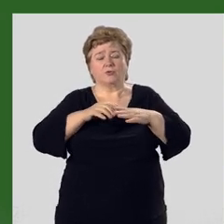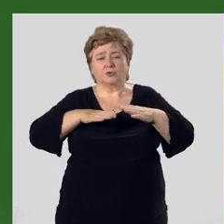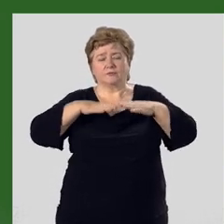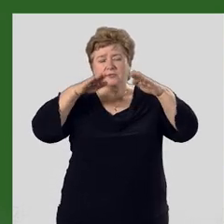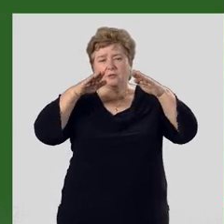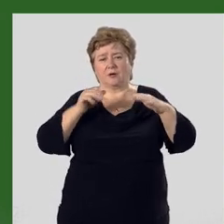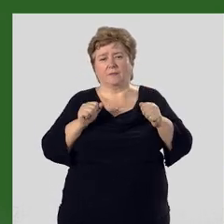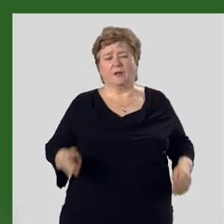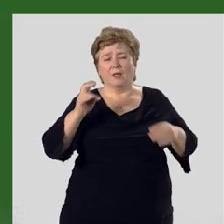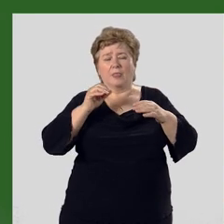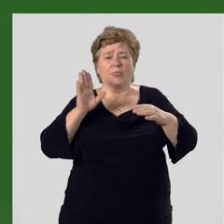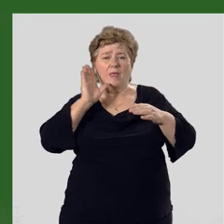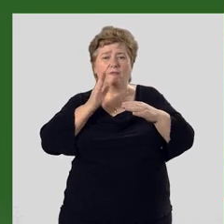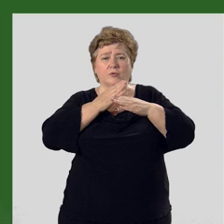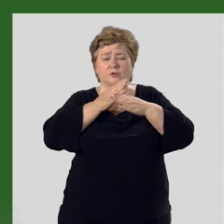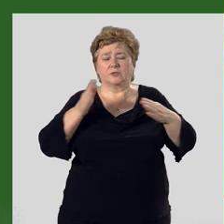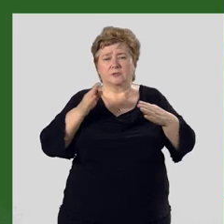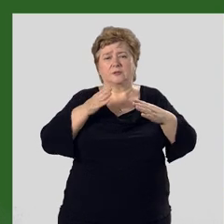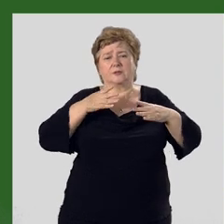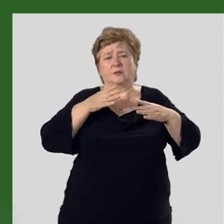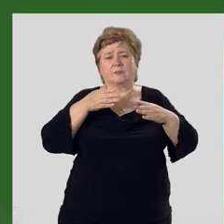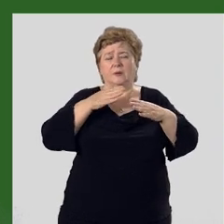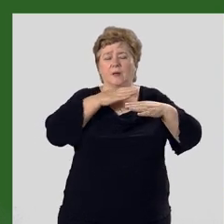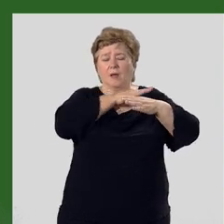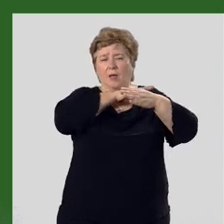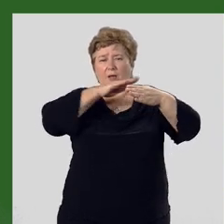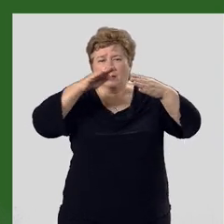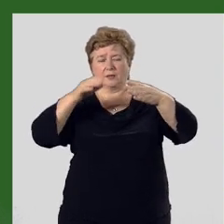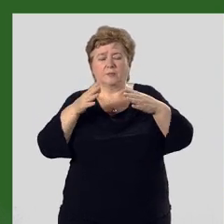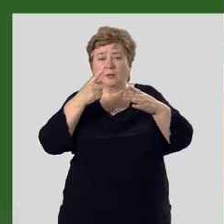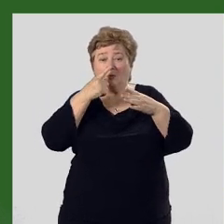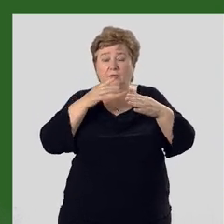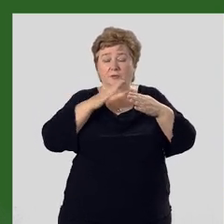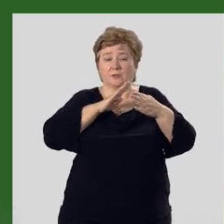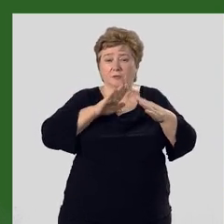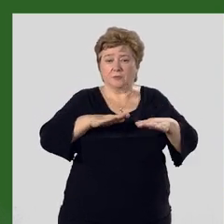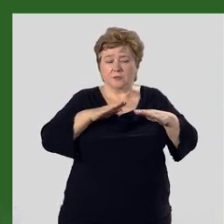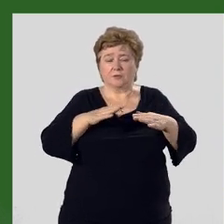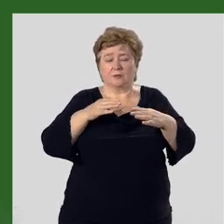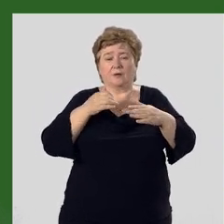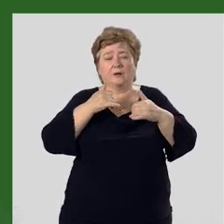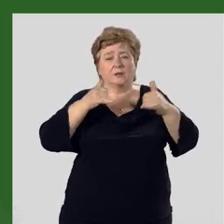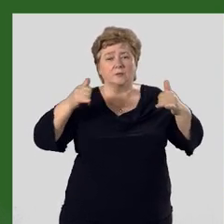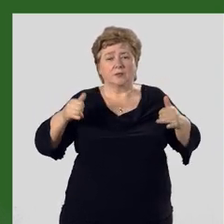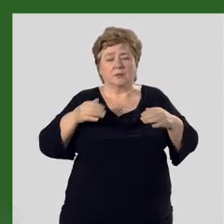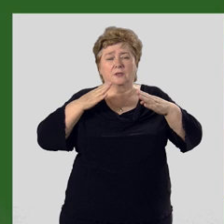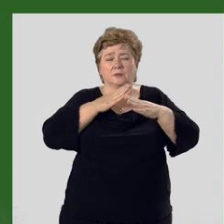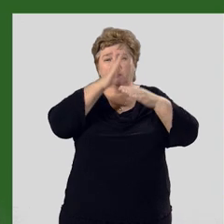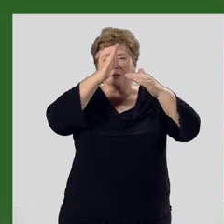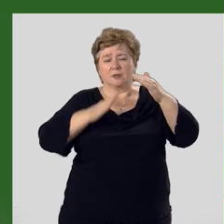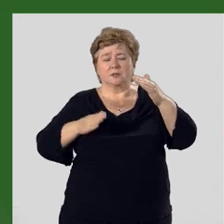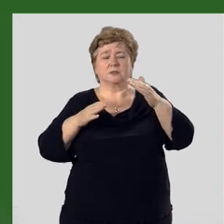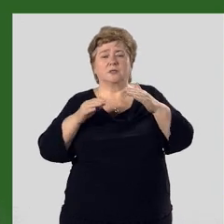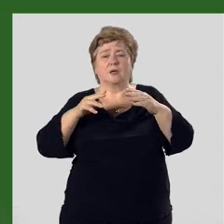высока. На водораздельных гребнях и близких к ним участках распространены острые скалистые пики,